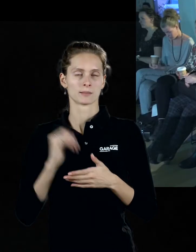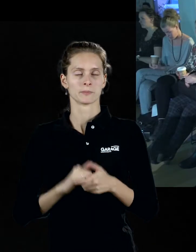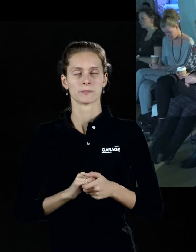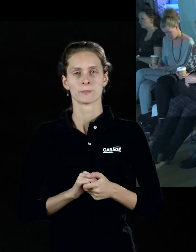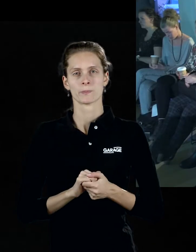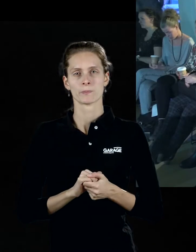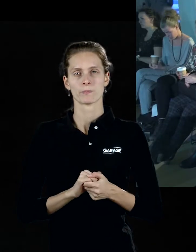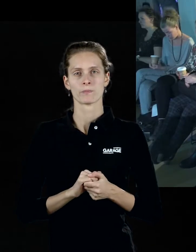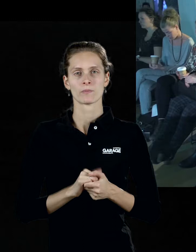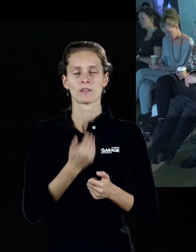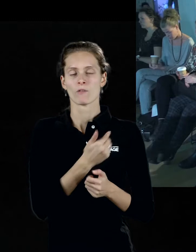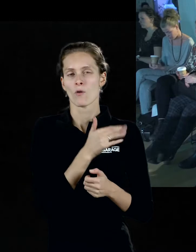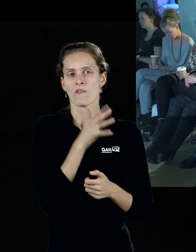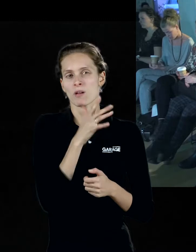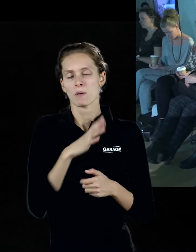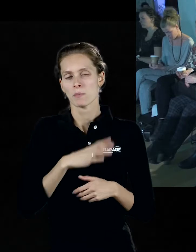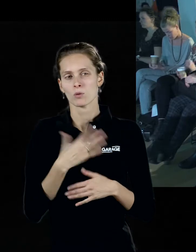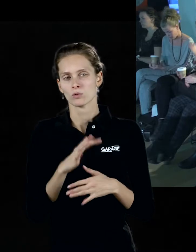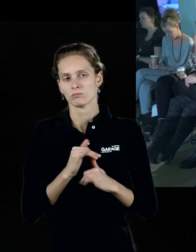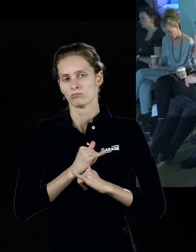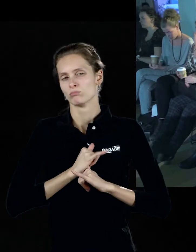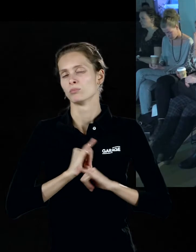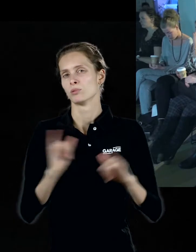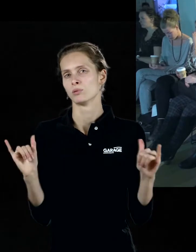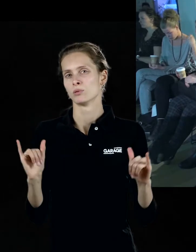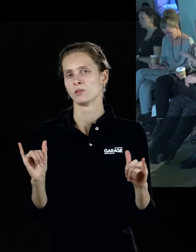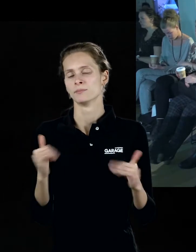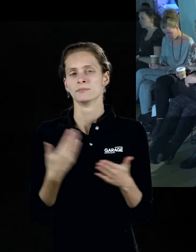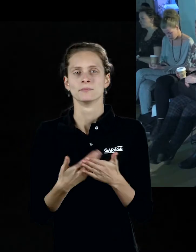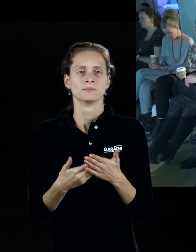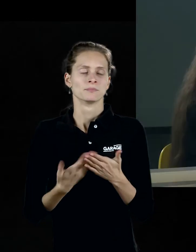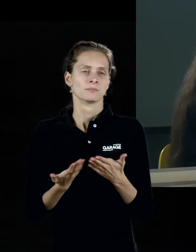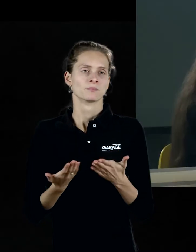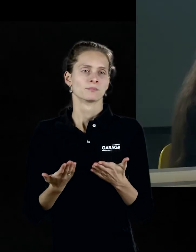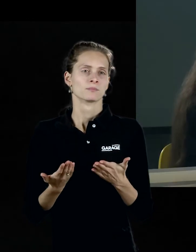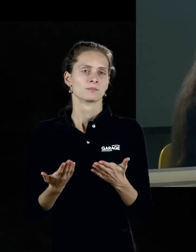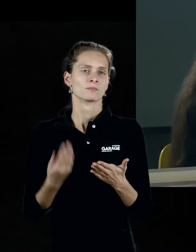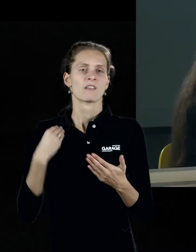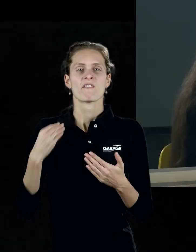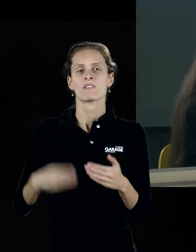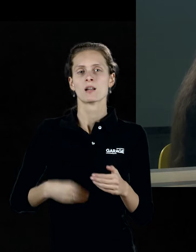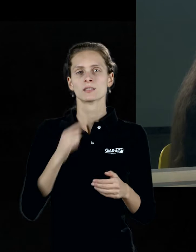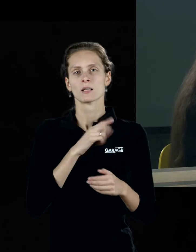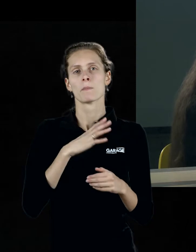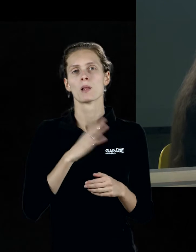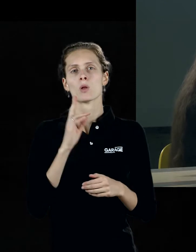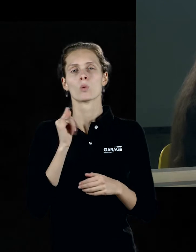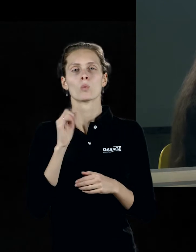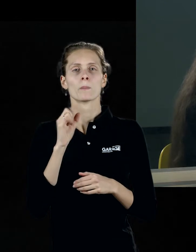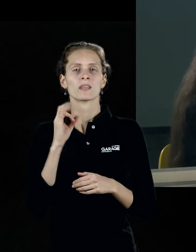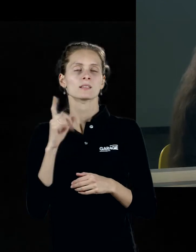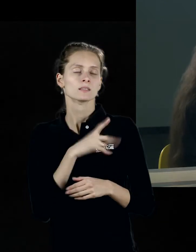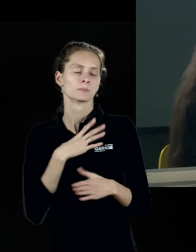времени было достаточно распространено. Там, например, был Аделон Редон, во Франции был Альфаэт Кубин, с которым он